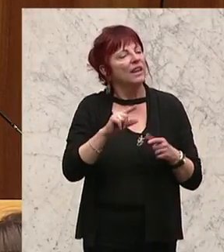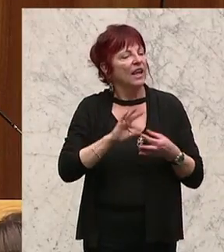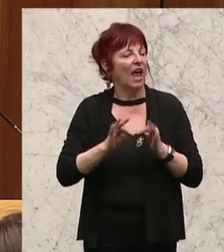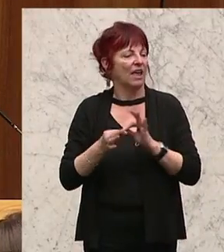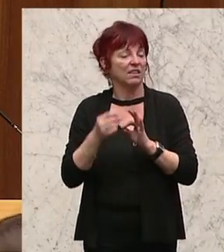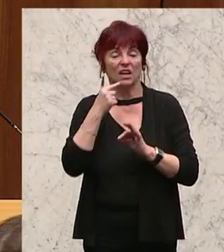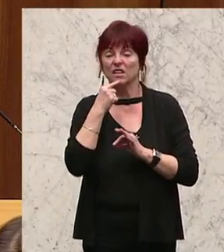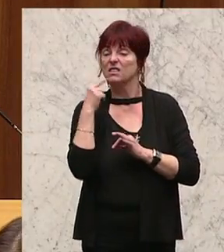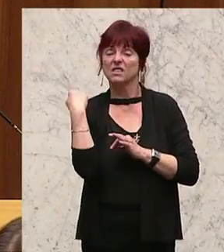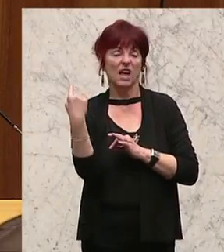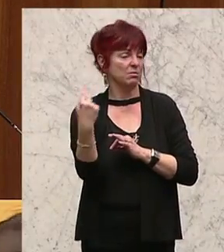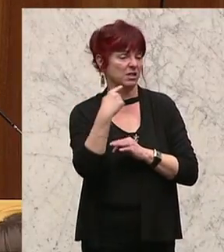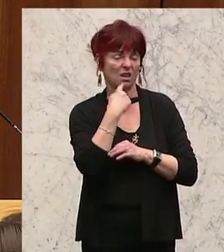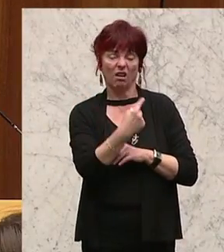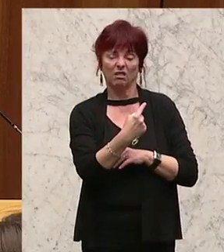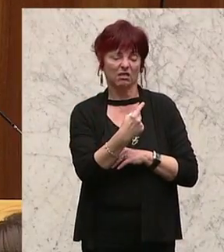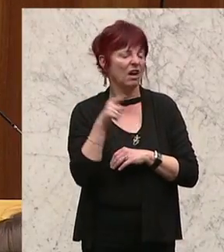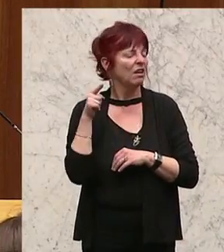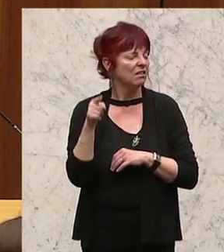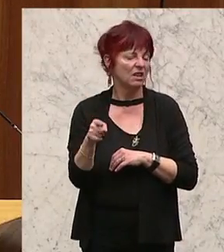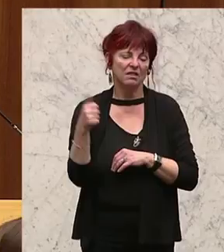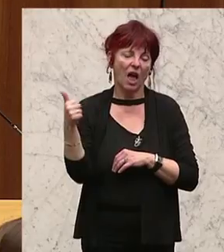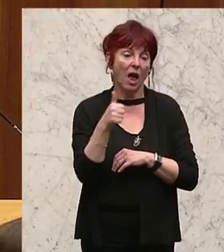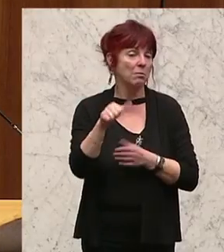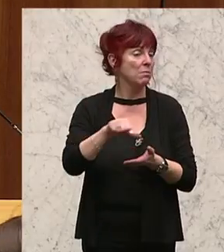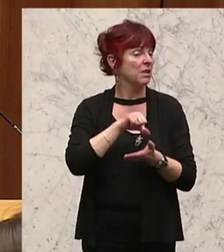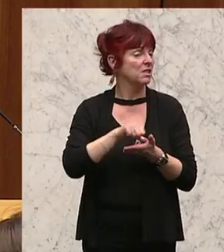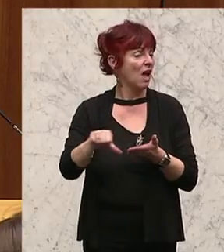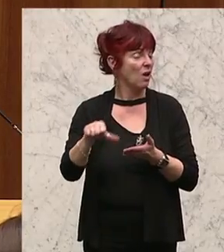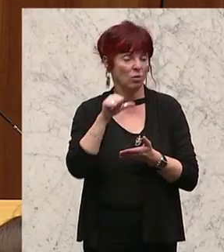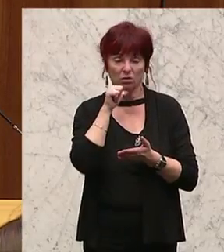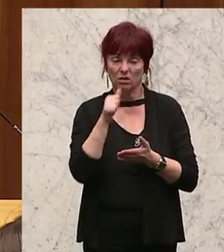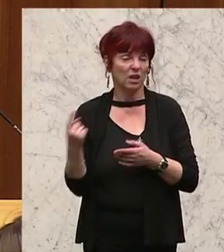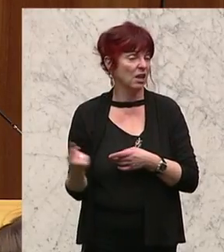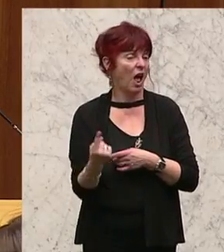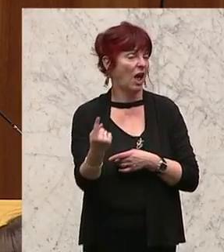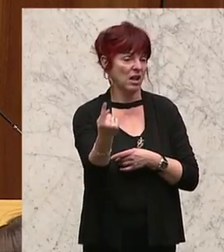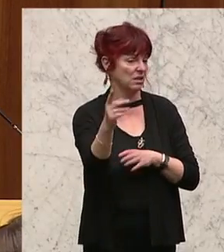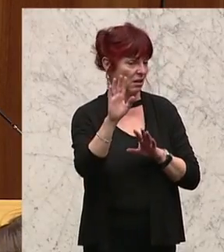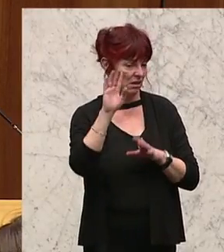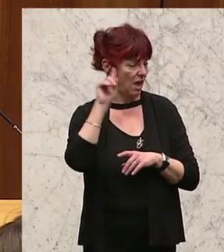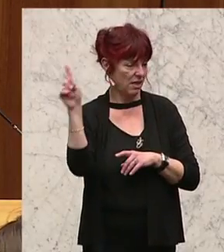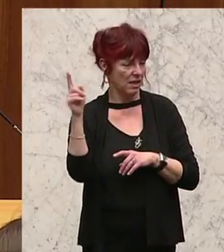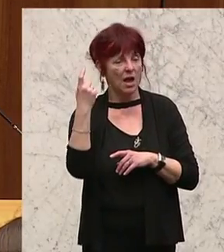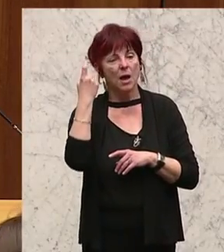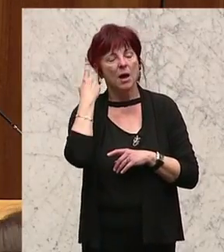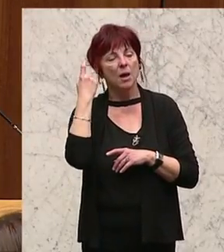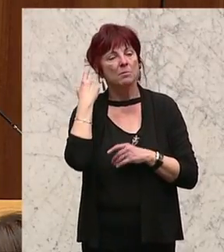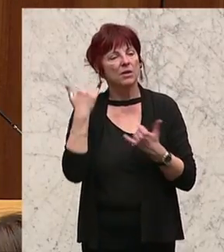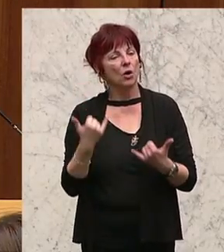Einmalzahlungen sind in ihrer Wirkung gar nicht nachhaltig. Und er sagt das nicht in Bezug auf die heutige Debatte, er sagt das in Bezug auf den